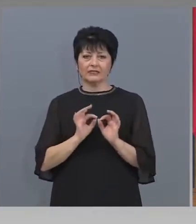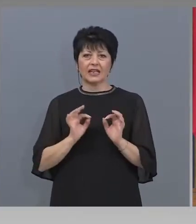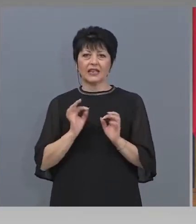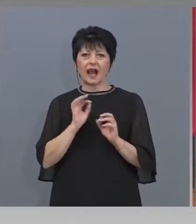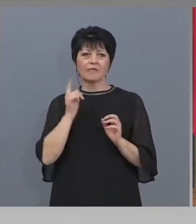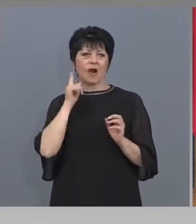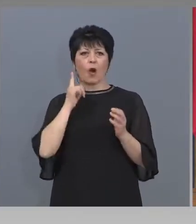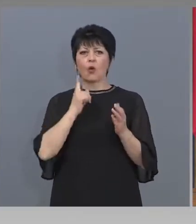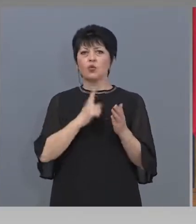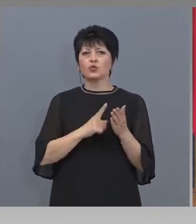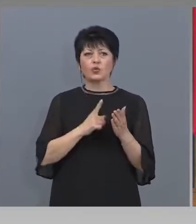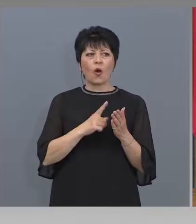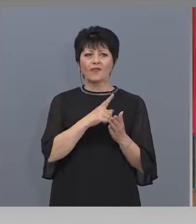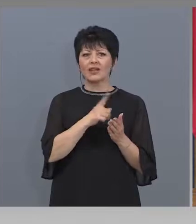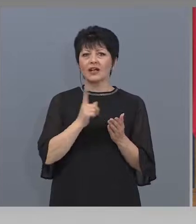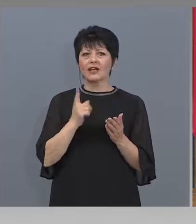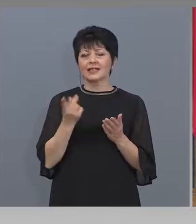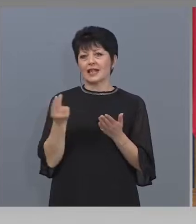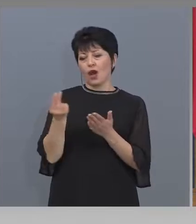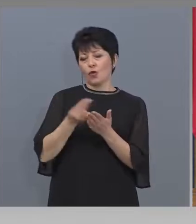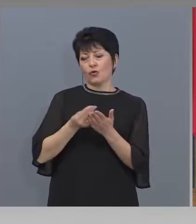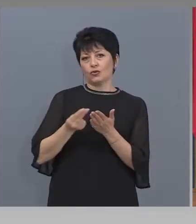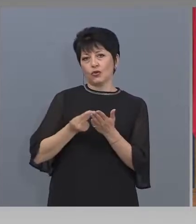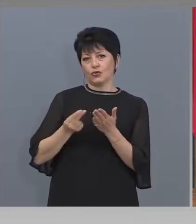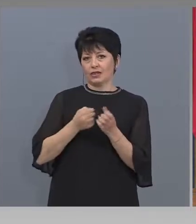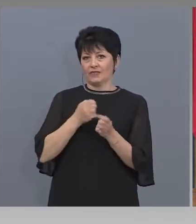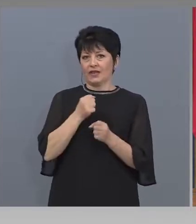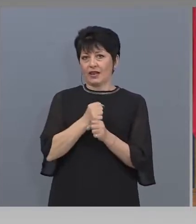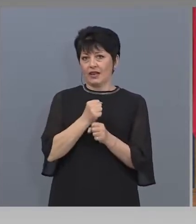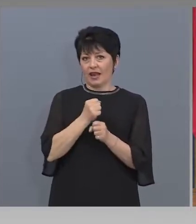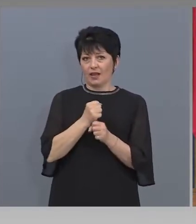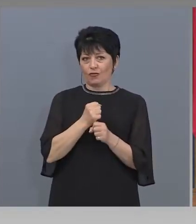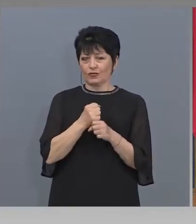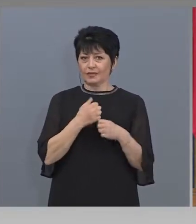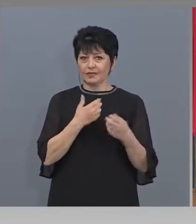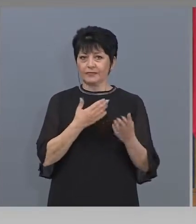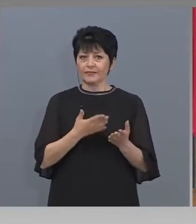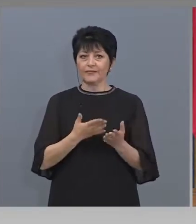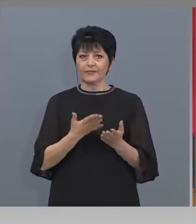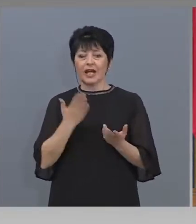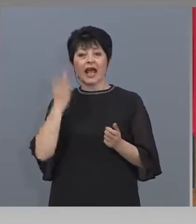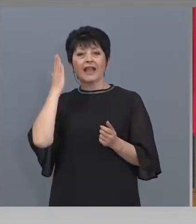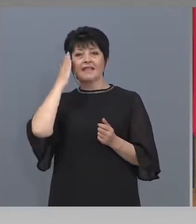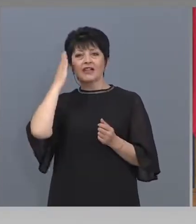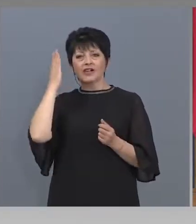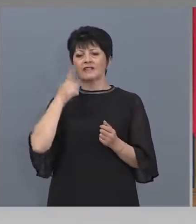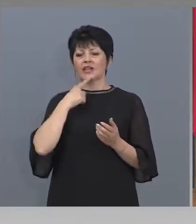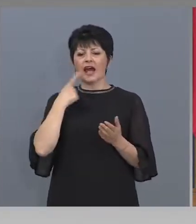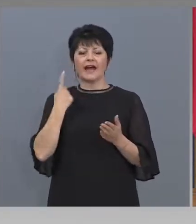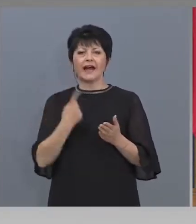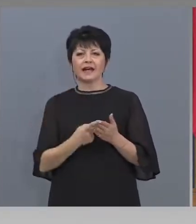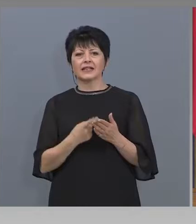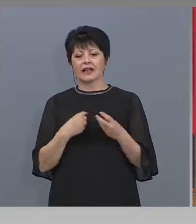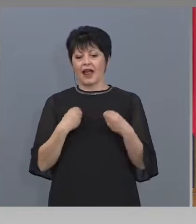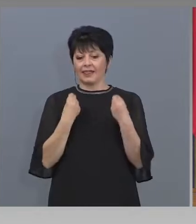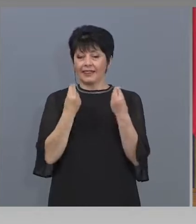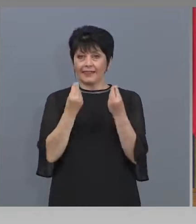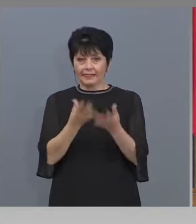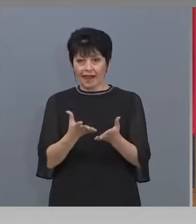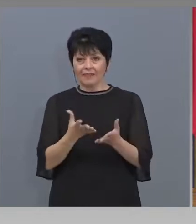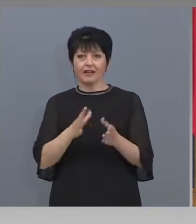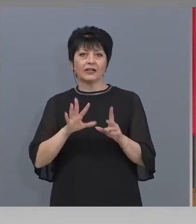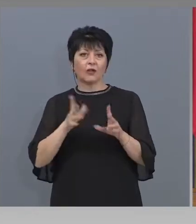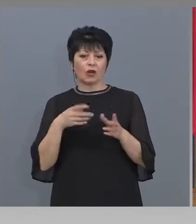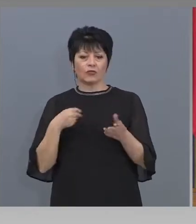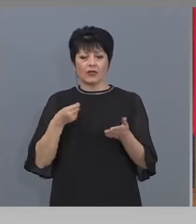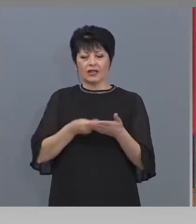условия за дължителност за художествена дейност вътре. Държавата е казано. Тя дава и който дойде с най-високата цена